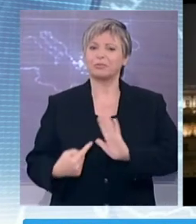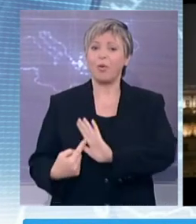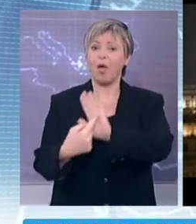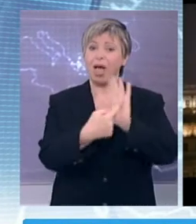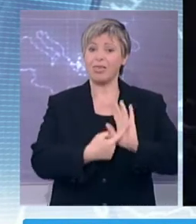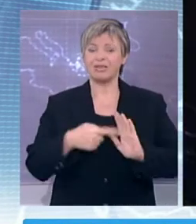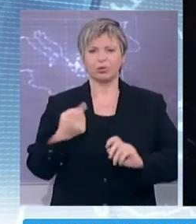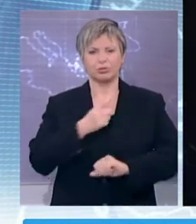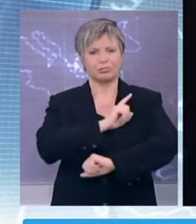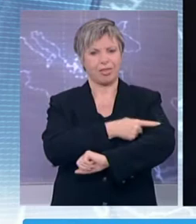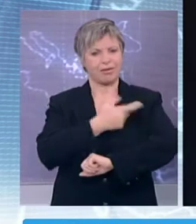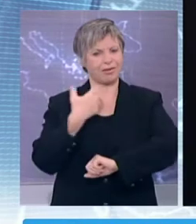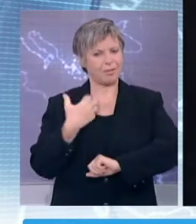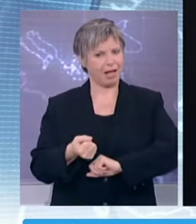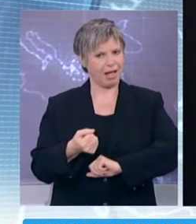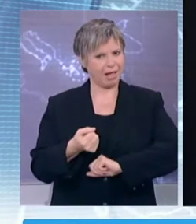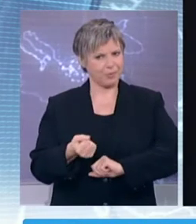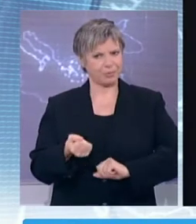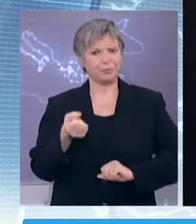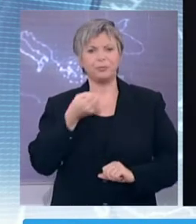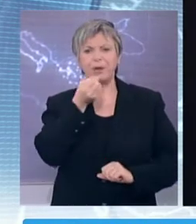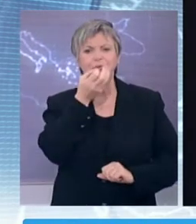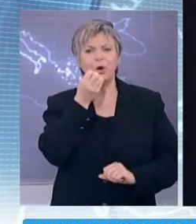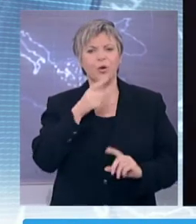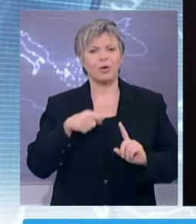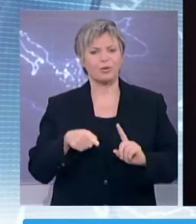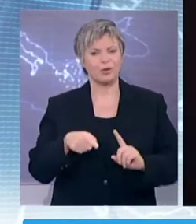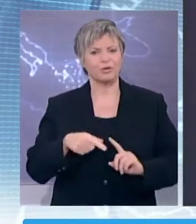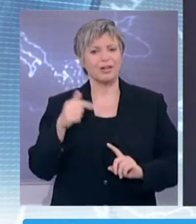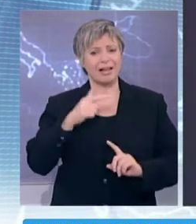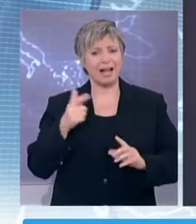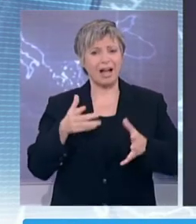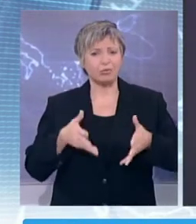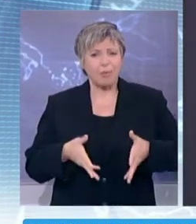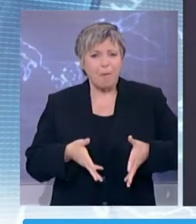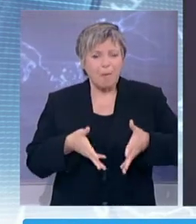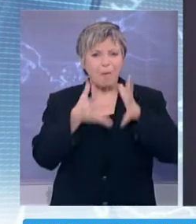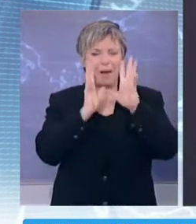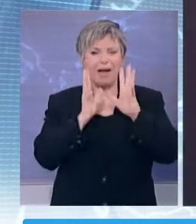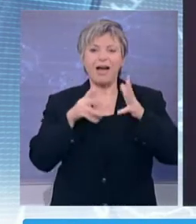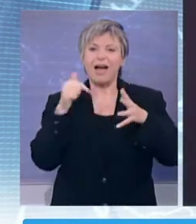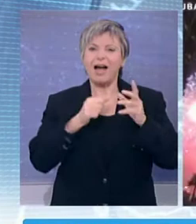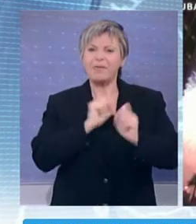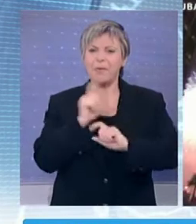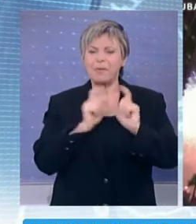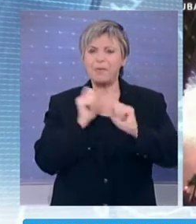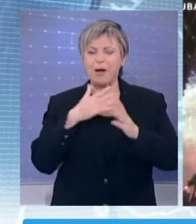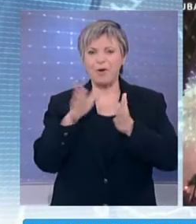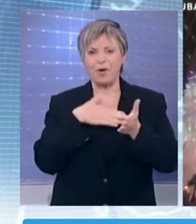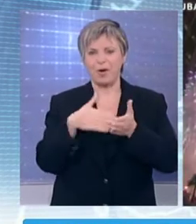ανερχόμενης υπερδύναμης. Στο Hong Kong το 2012 κάλυψε έναν ολόκληρο ουρανοξίστη που μετατράπηκε σε πηγή χρώματος και φωτός.